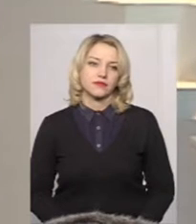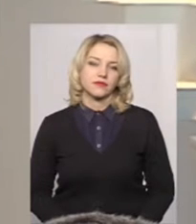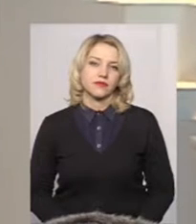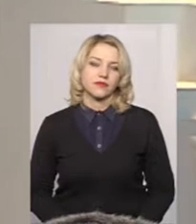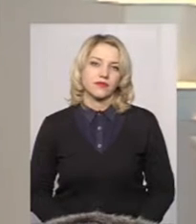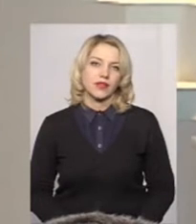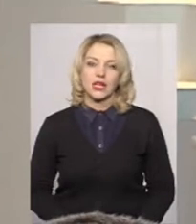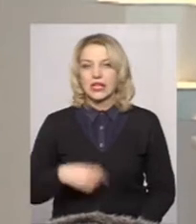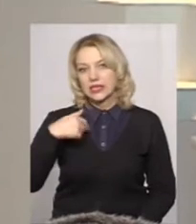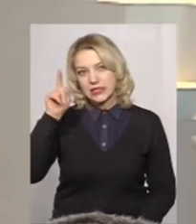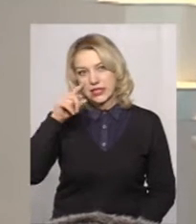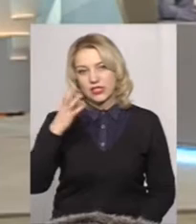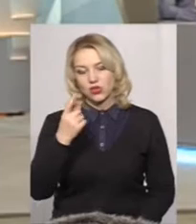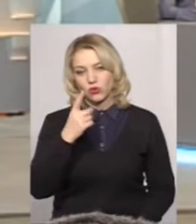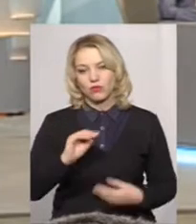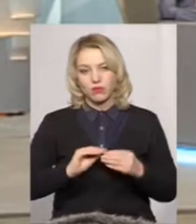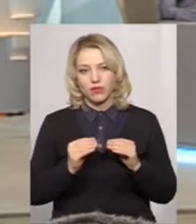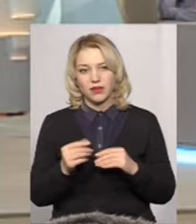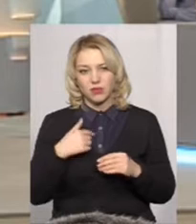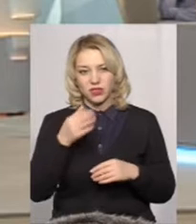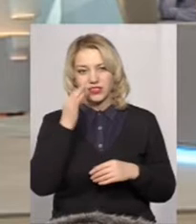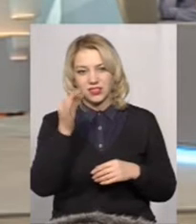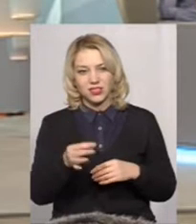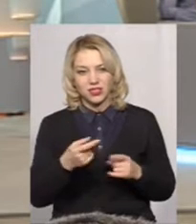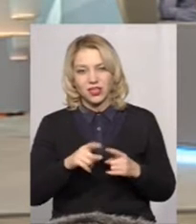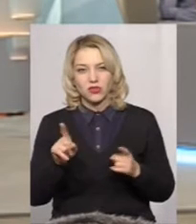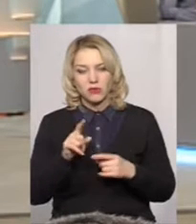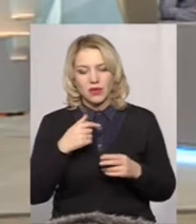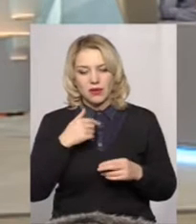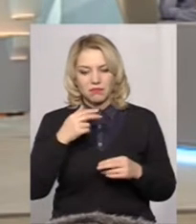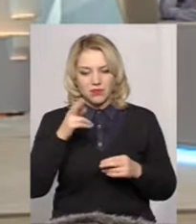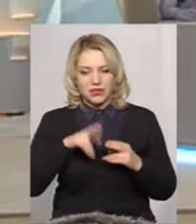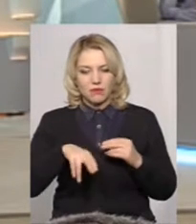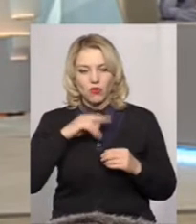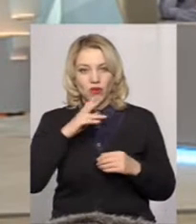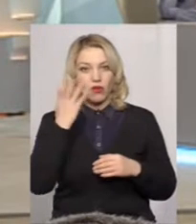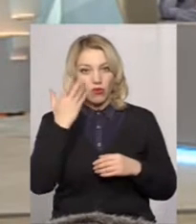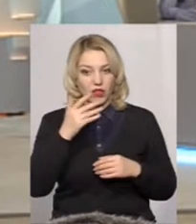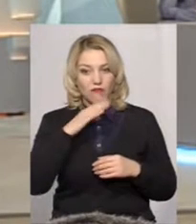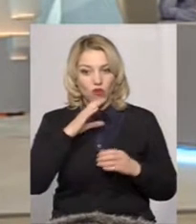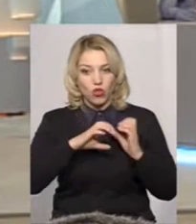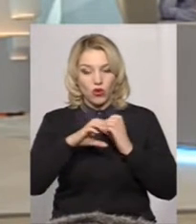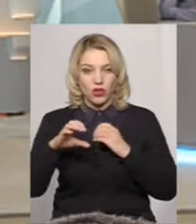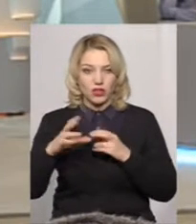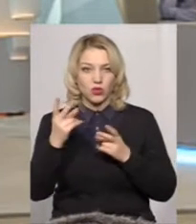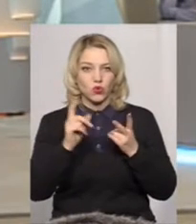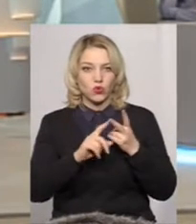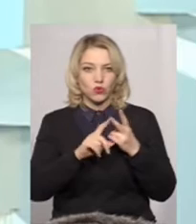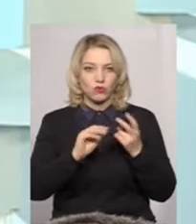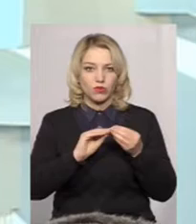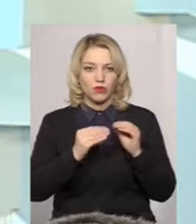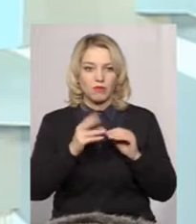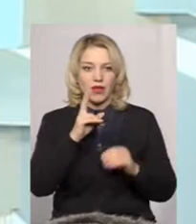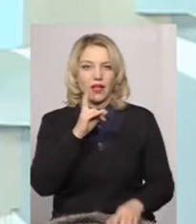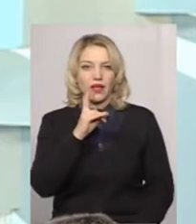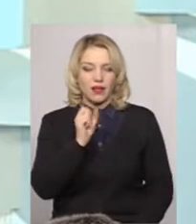Ще одну сказав проблему, з якою ми перестаємо звертати увагу. Коли з'являється водогін, стає проблема номер два –